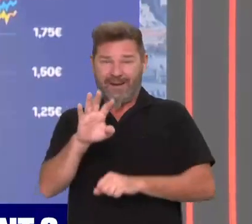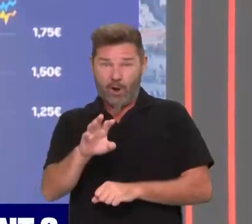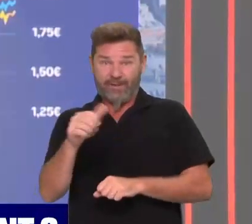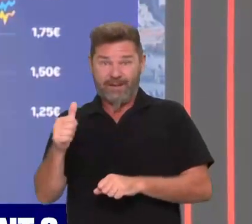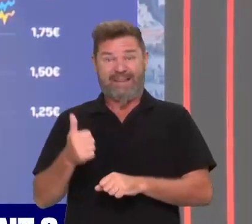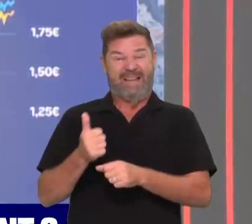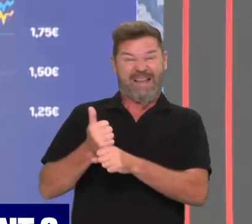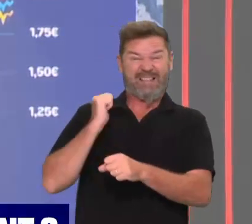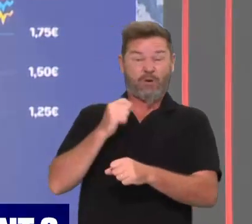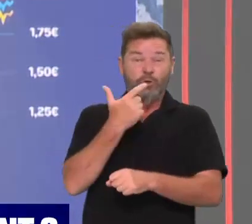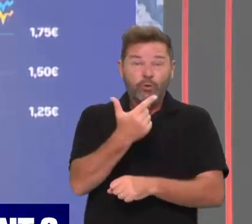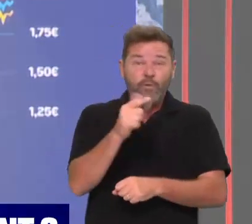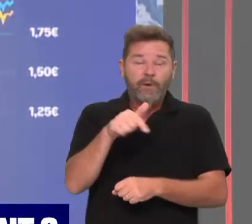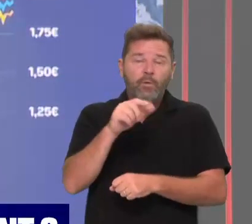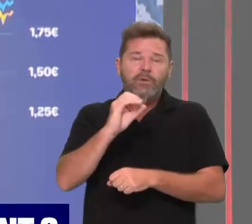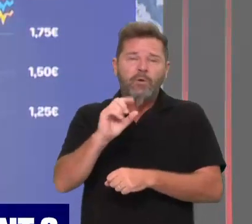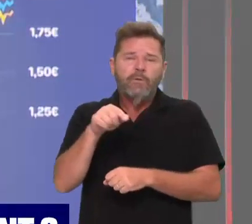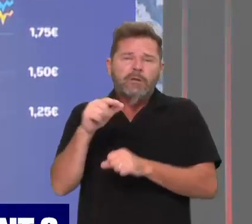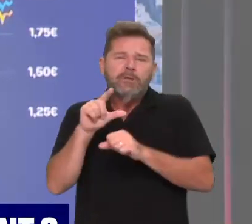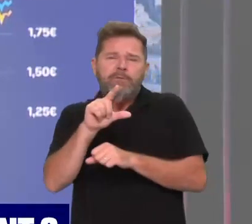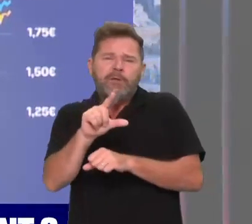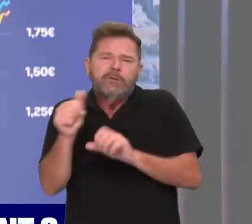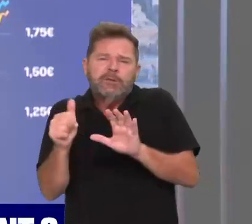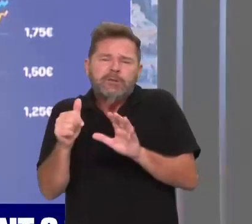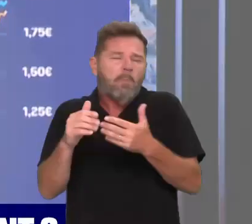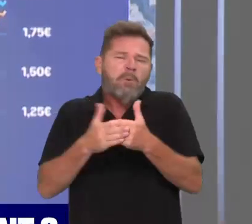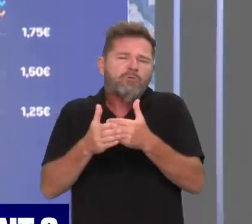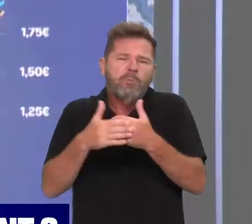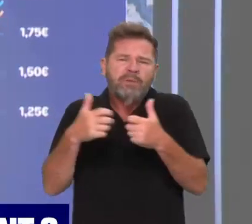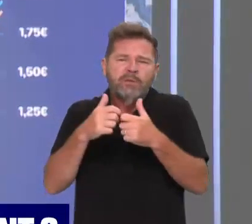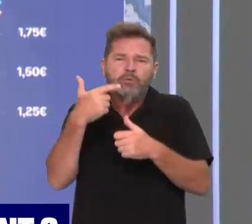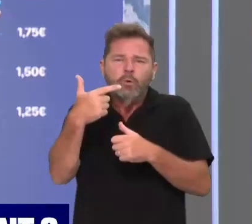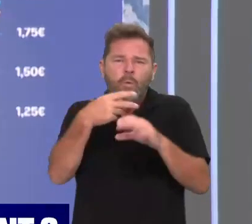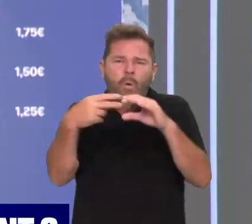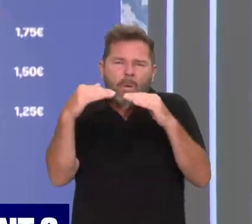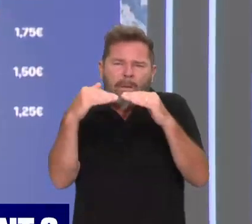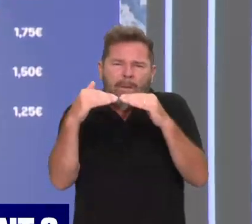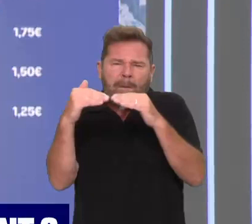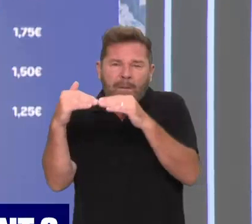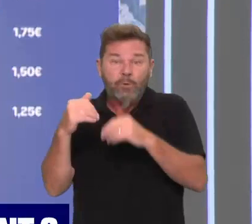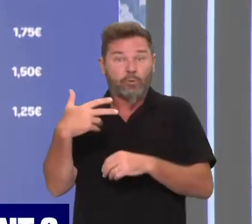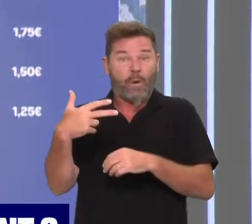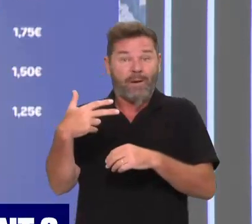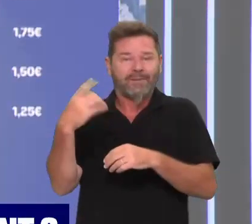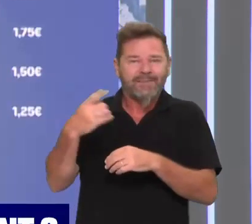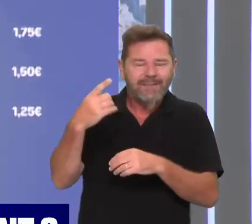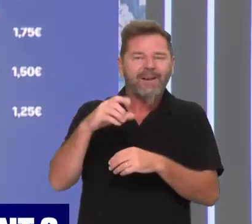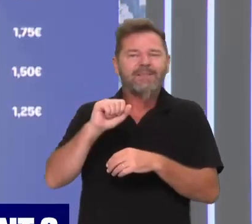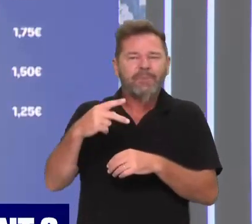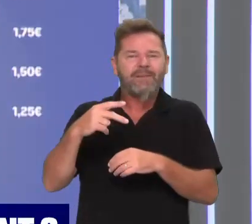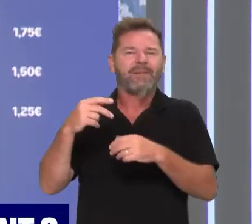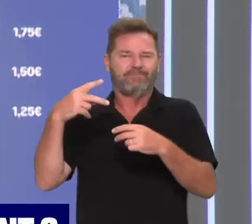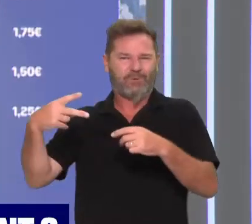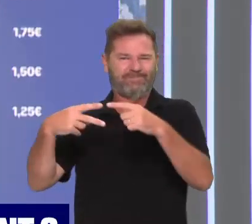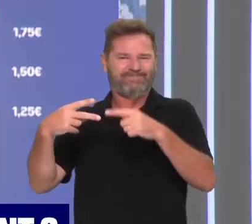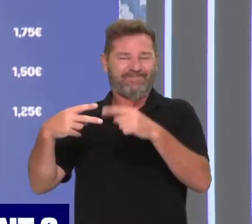était à 2,026 euros. Donc à peu près les mêmes ordres de prix pour les trois types de carburants. Alors l'État avait décidé de mettre